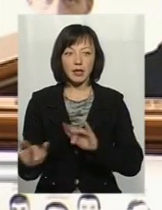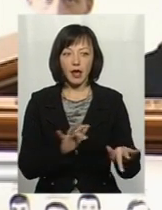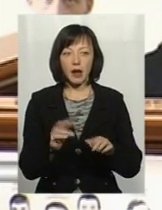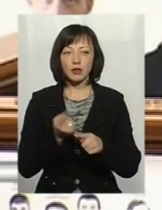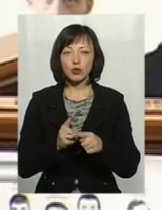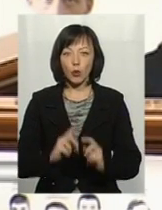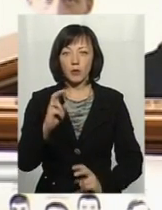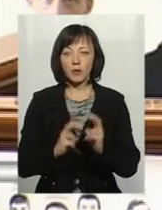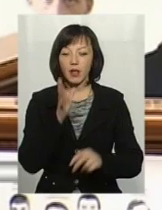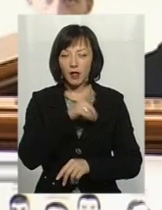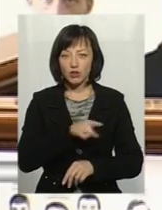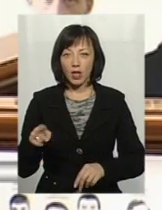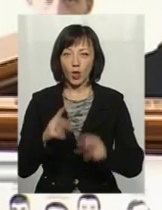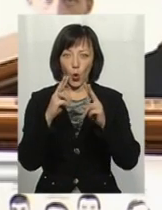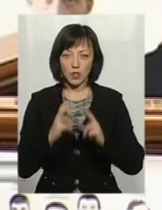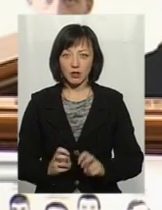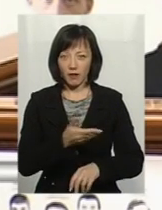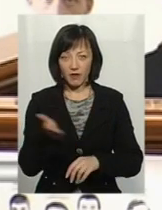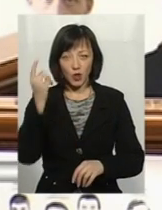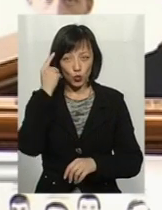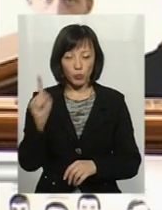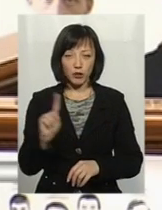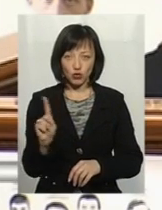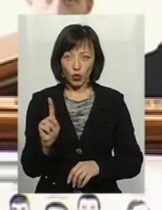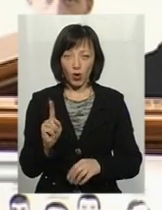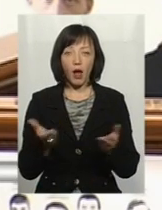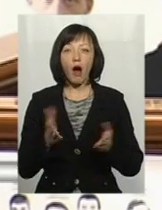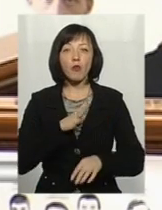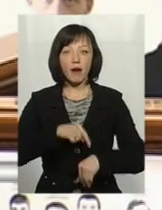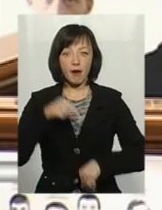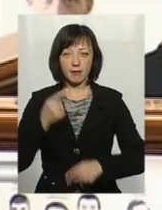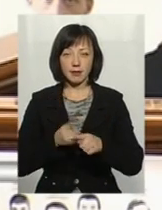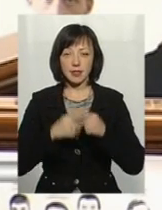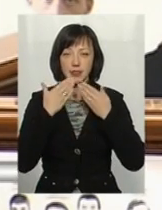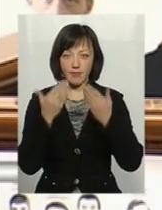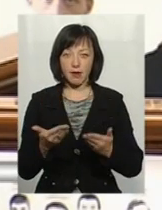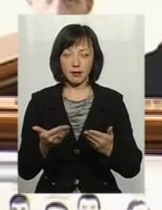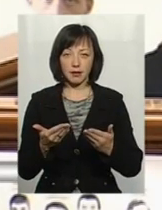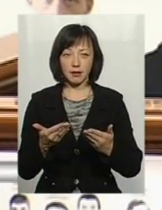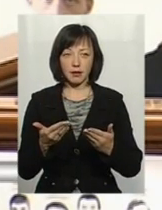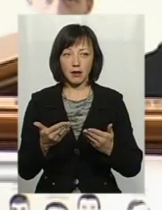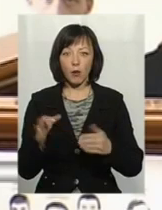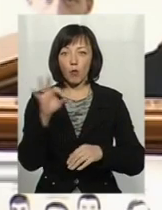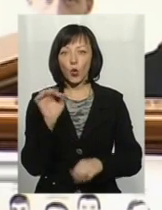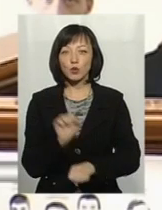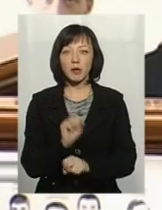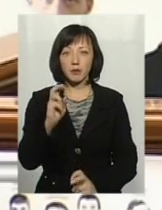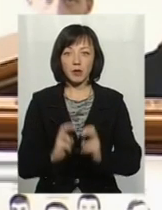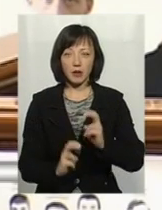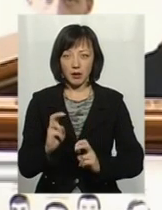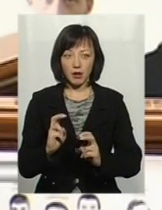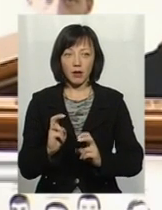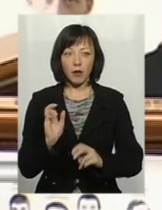підприємства на час розслідування. Ви думаєте, що яка була реакція на це звернення в частині зупинки підприємства?